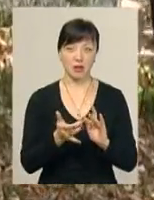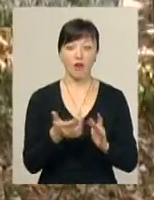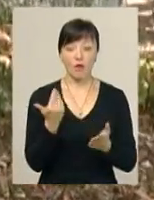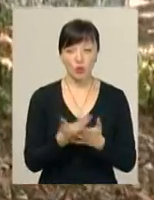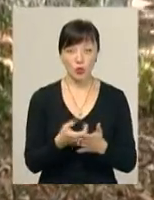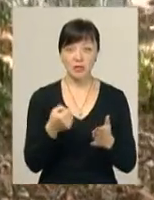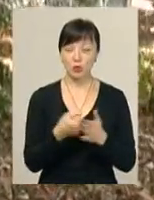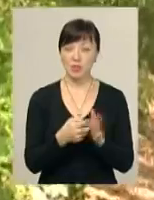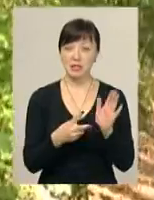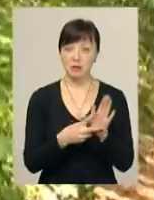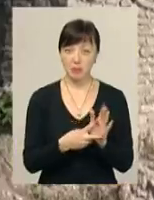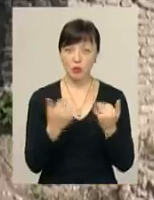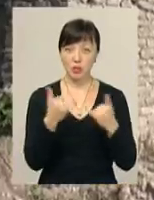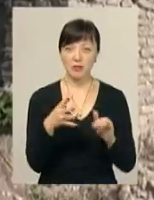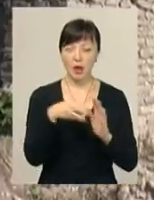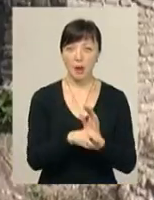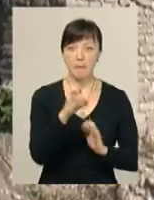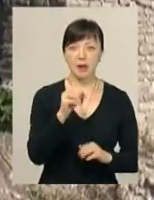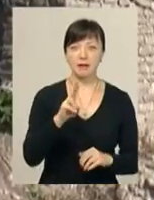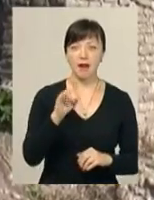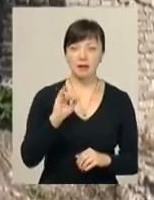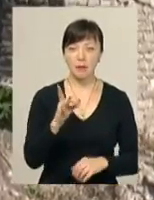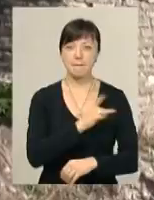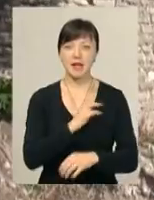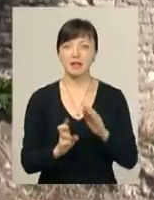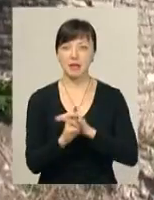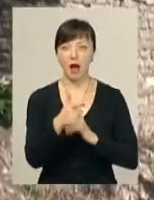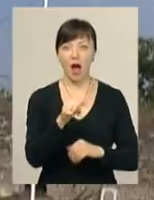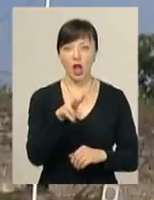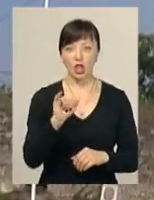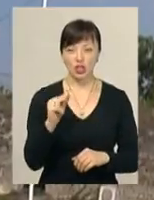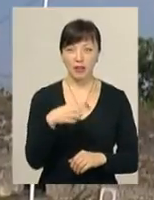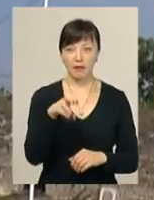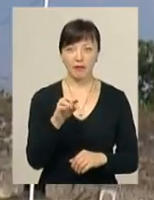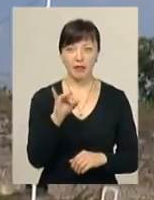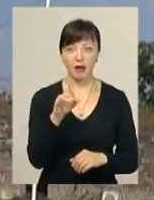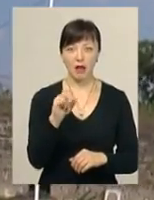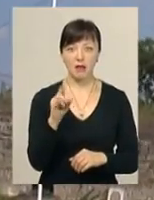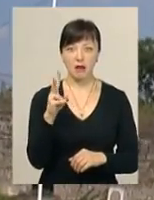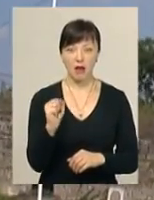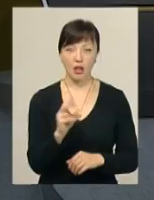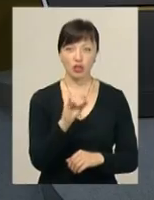Отож, до семи чудес України увійшли Бердянськ, Біла Церква, Галич, Диканька, Канів, Ніжин та Хуст.